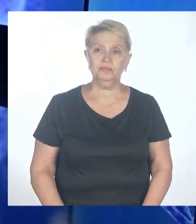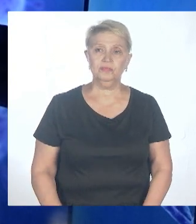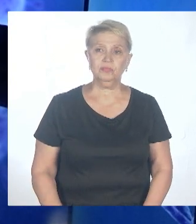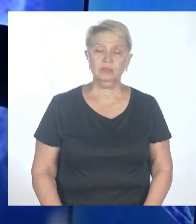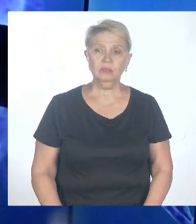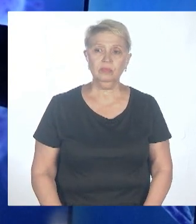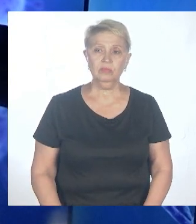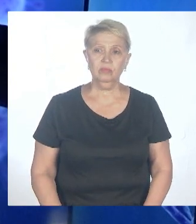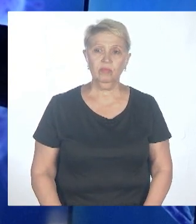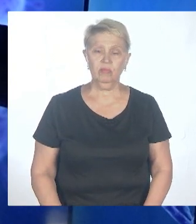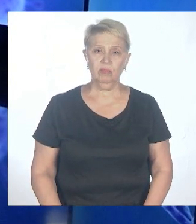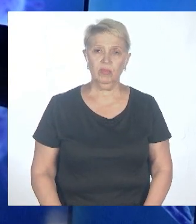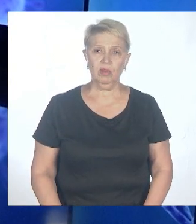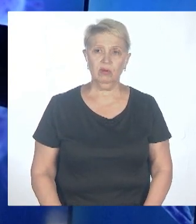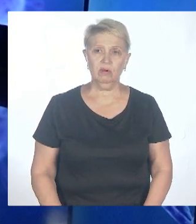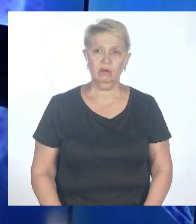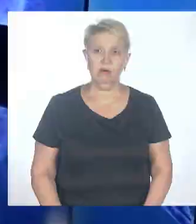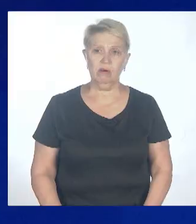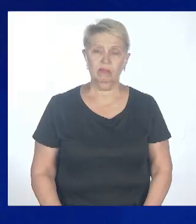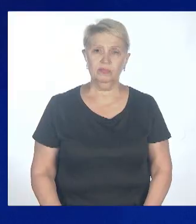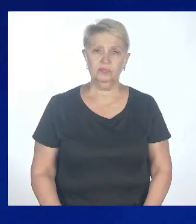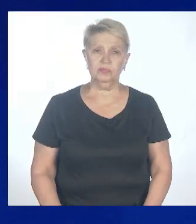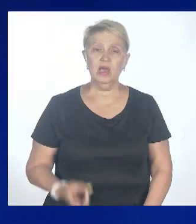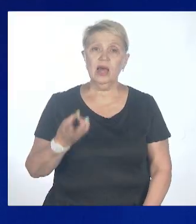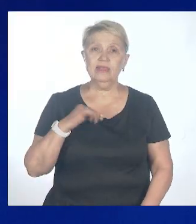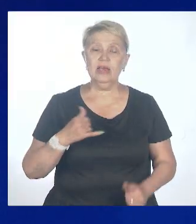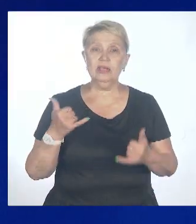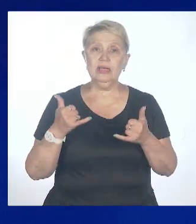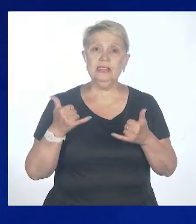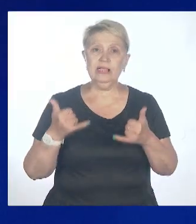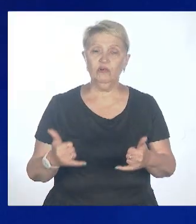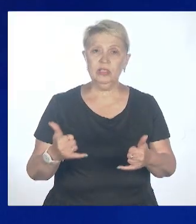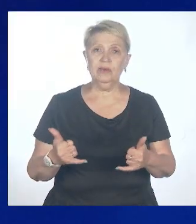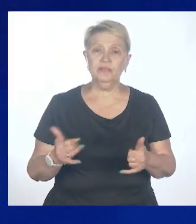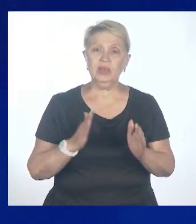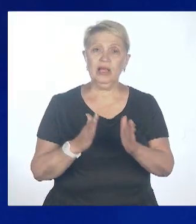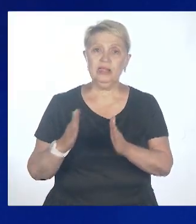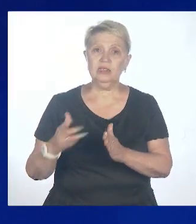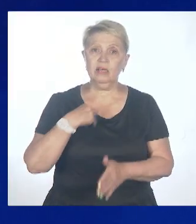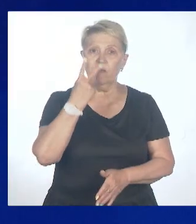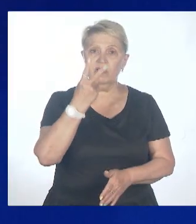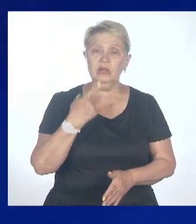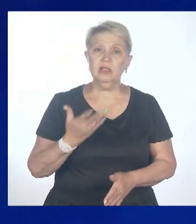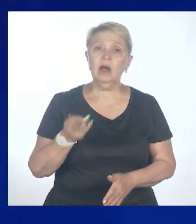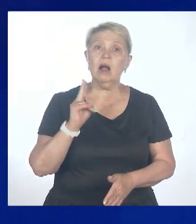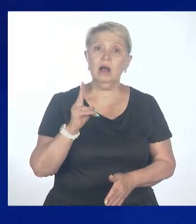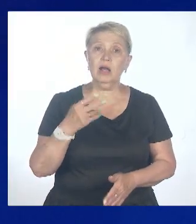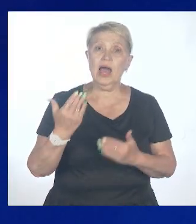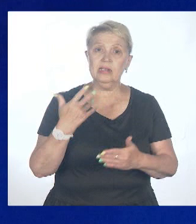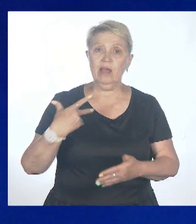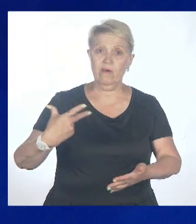прорывных случаев даже у людей вакцинированных. На сегодня у нас тактика выглядит следующим образом, что если мы вакцинировались,